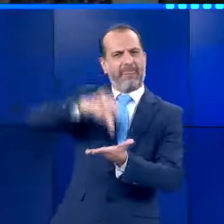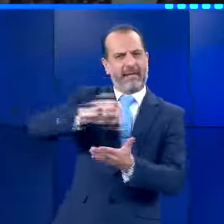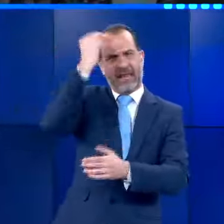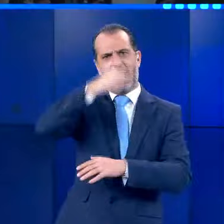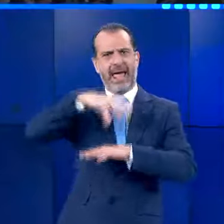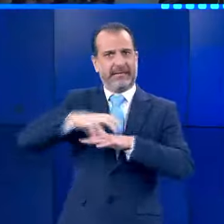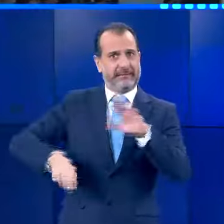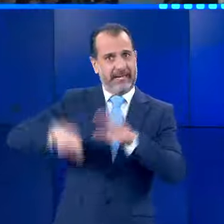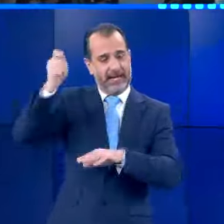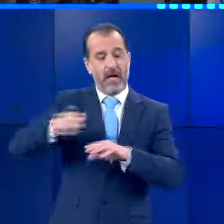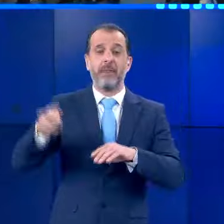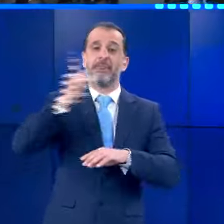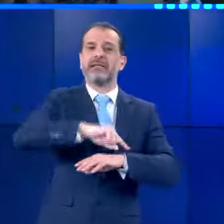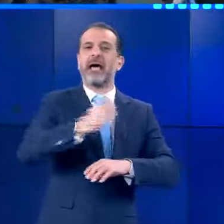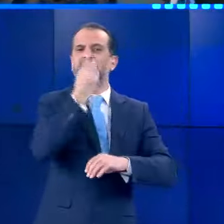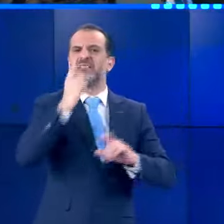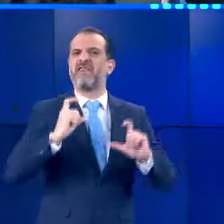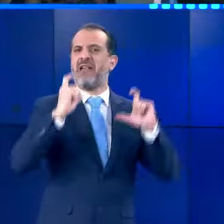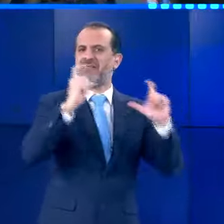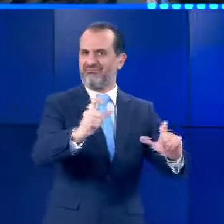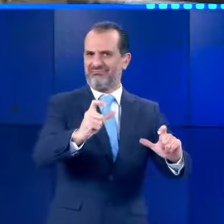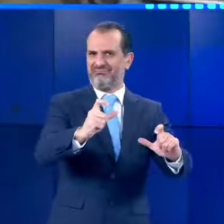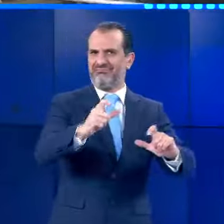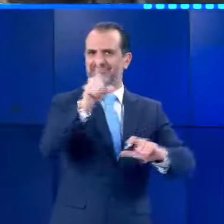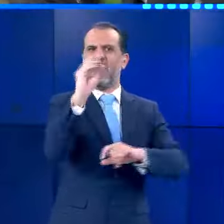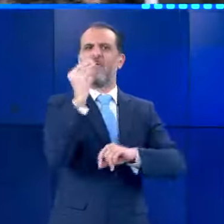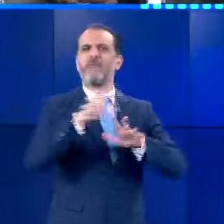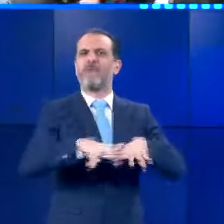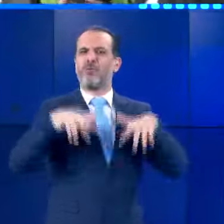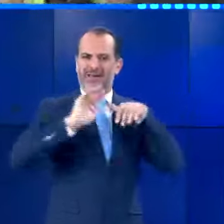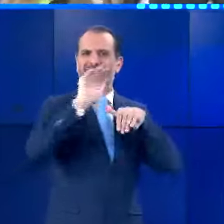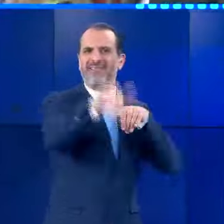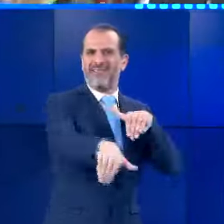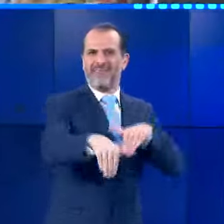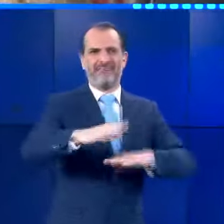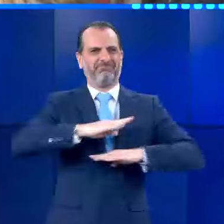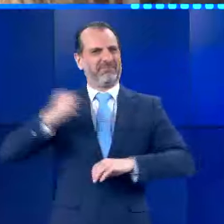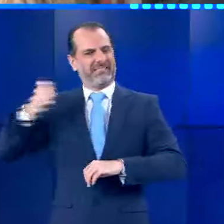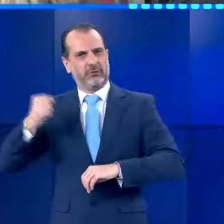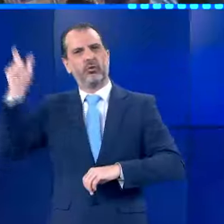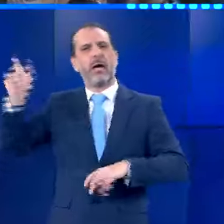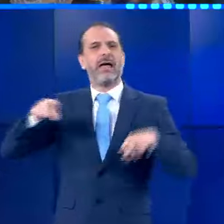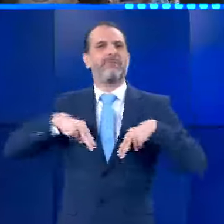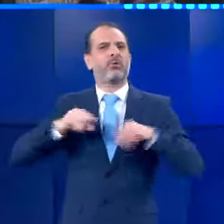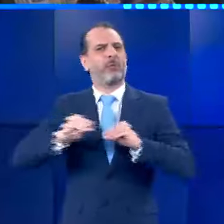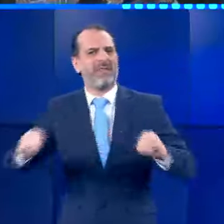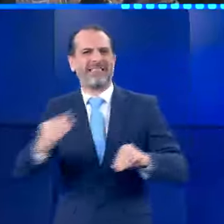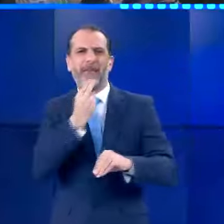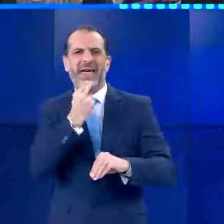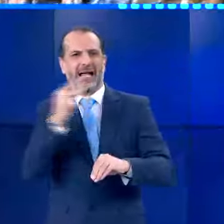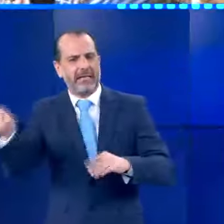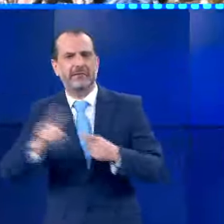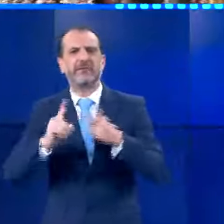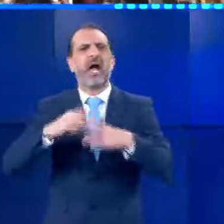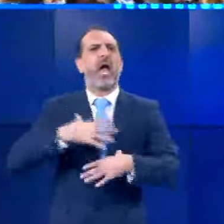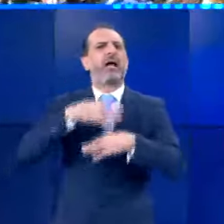κατάθεσης θεφάνων στο μνημείο του Αγνώσου Στρατιώτη από τον Υπουργό Παιδείας Κυριάκο Πιερακάκη, εκπροσώπους της Βουλής και των Πολιτικών Κομμάτων, καθώς επίσης και